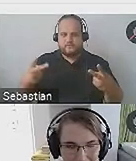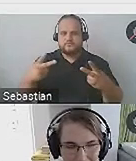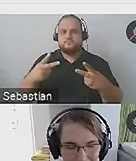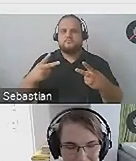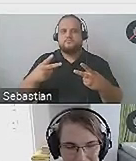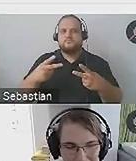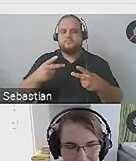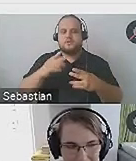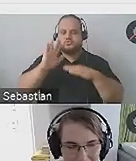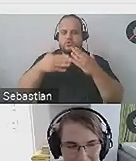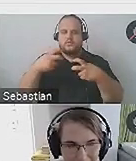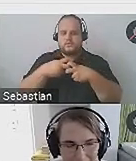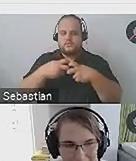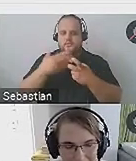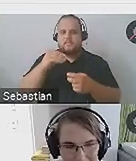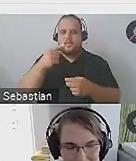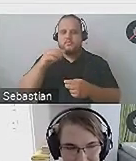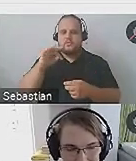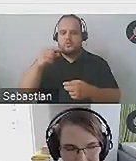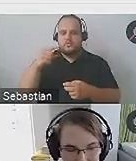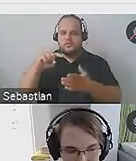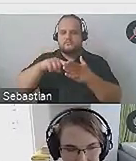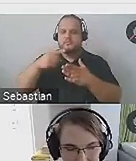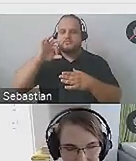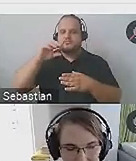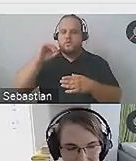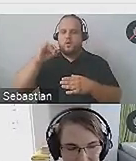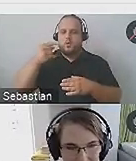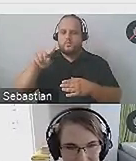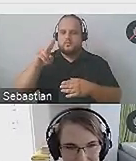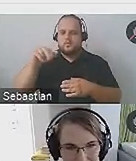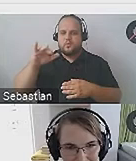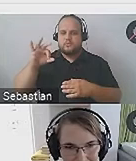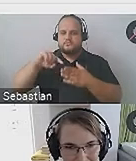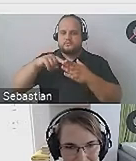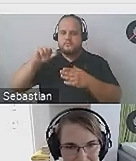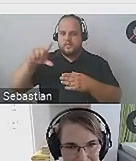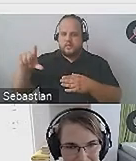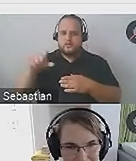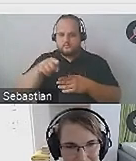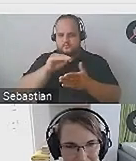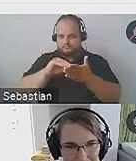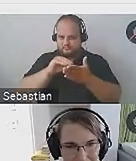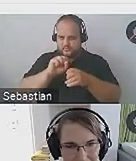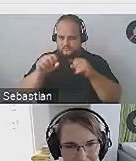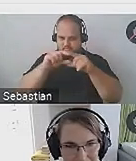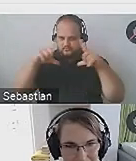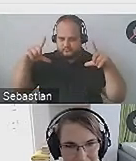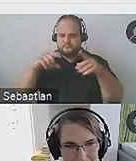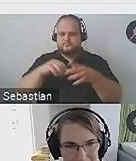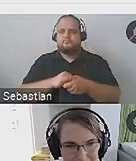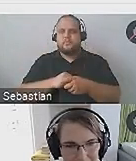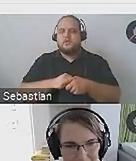strony metodaspoetkurs.pl, dlatego że podczas tych wszystkich działań, które miały miejsce w projekcie, wspólnie